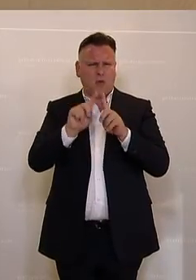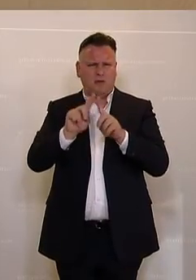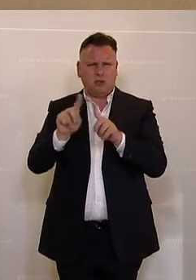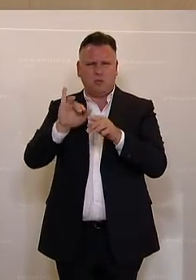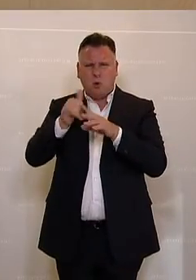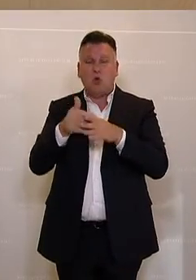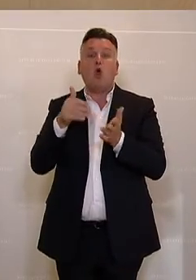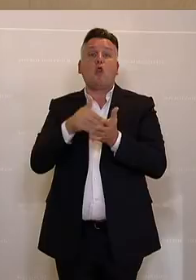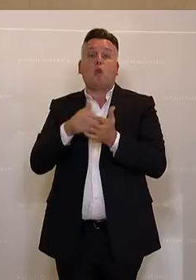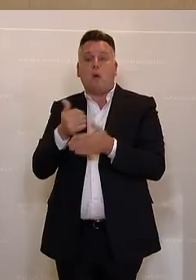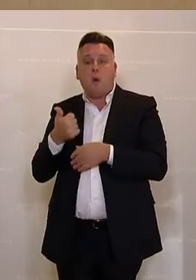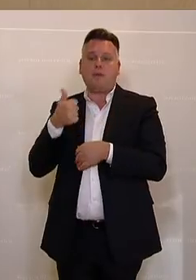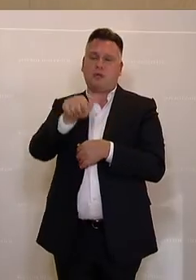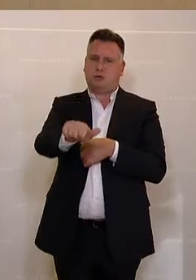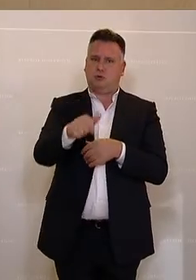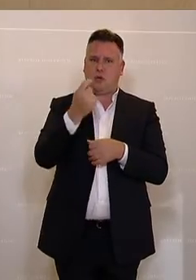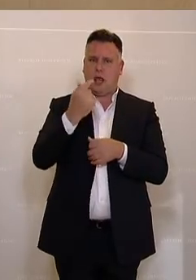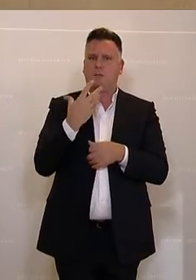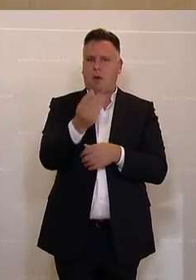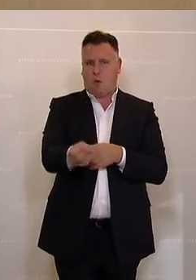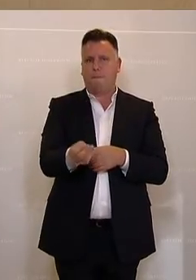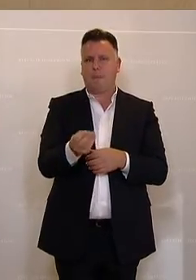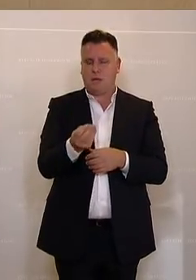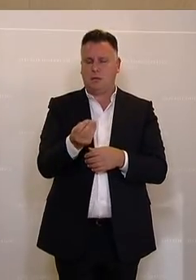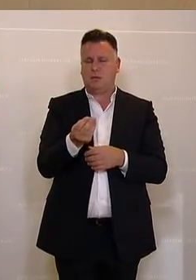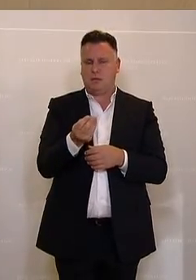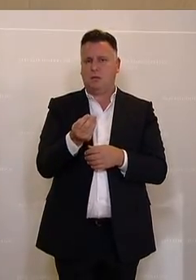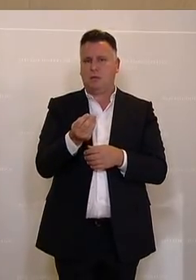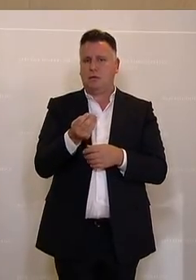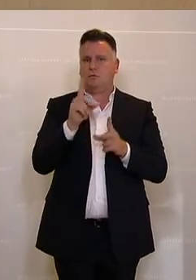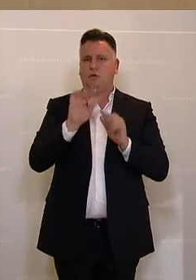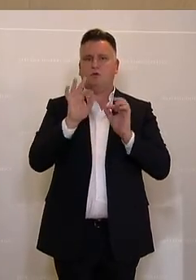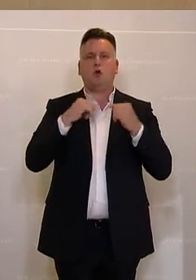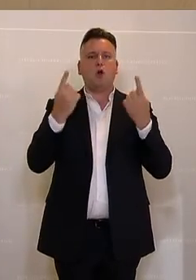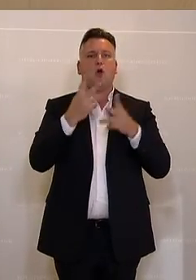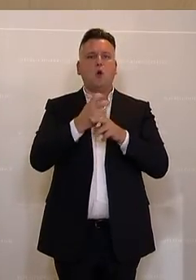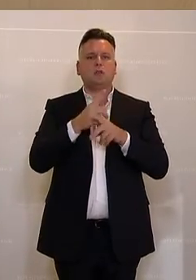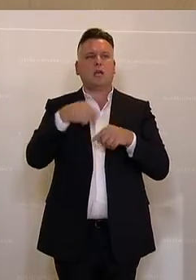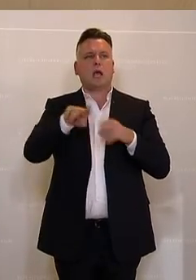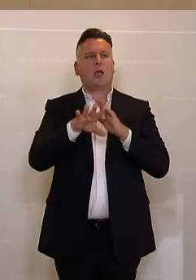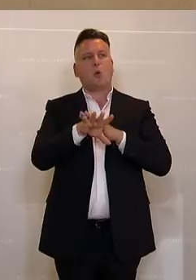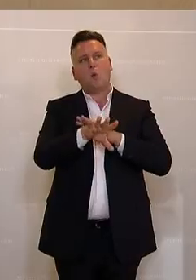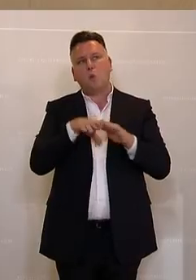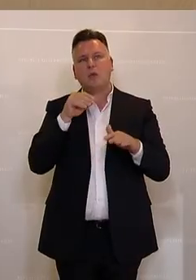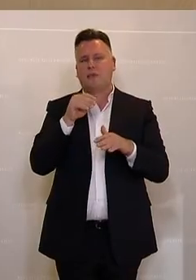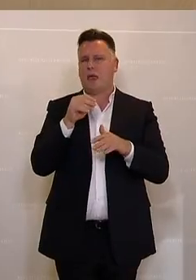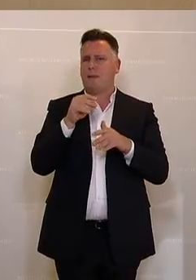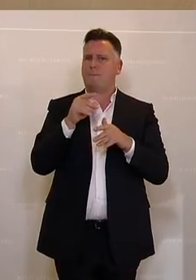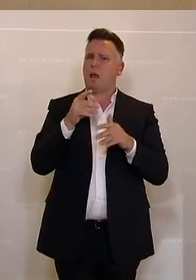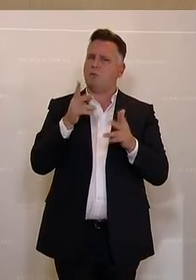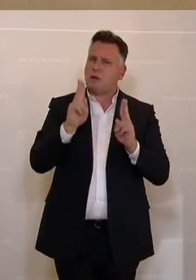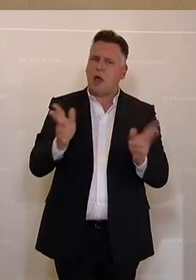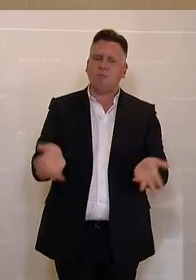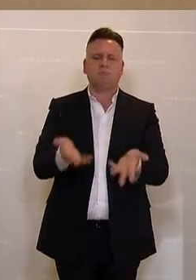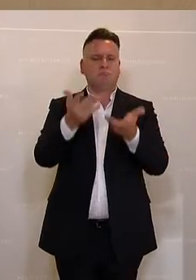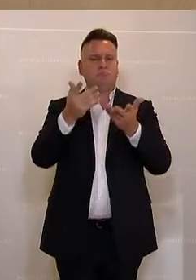-Projekten, zusätzliche Mittel auch zur Verfügung gestellt werden. Um eben die österreichischen Unternehmen auch denen zu ermöglichen,